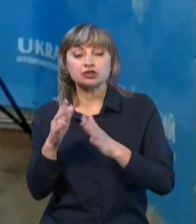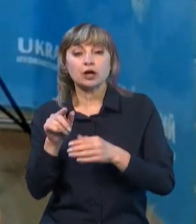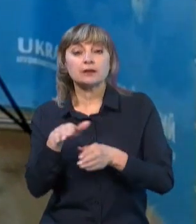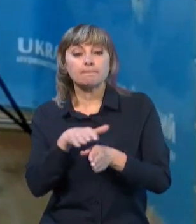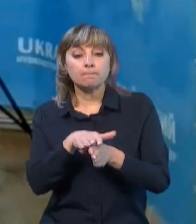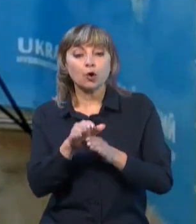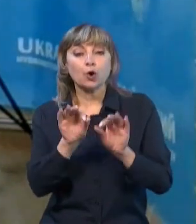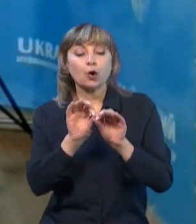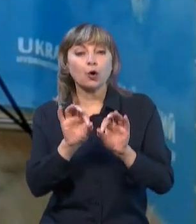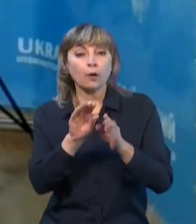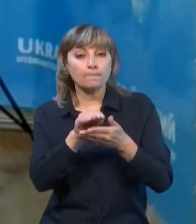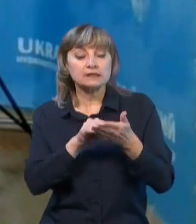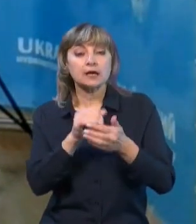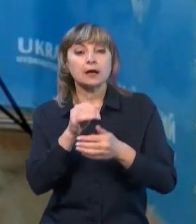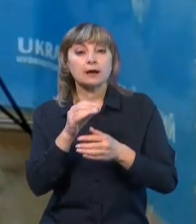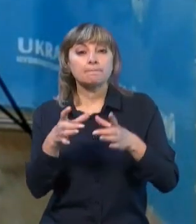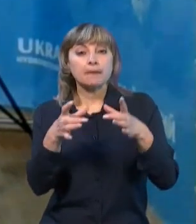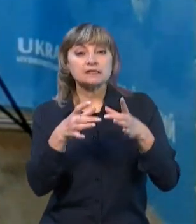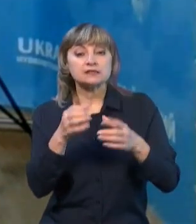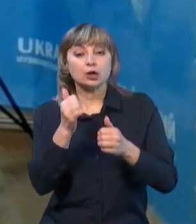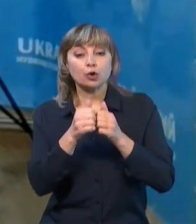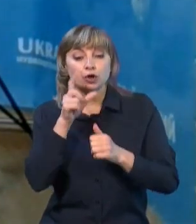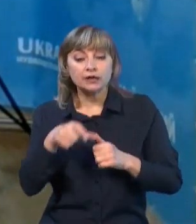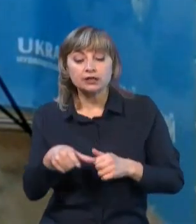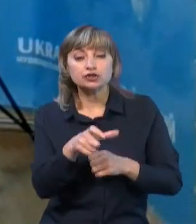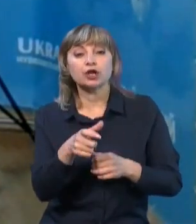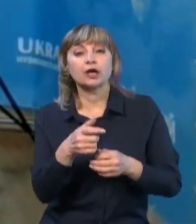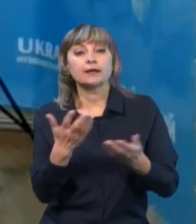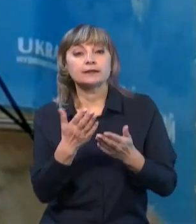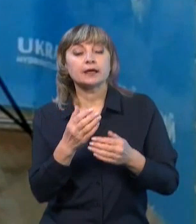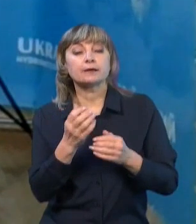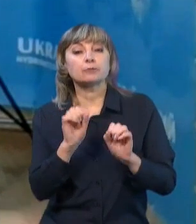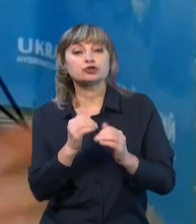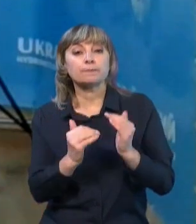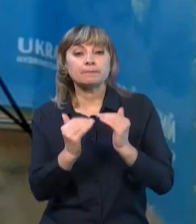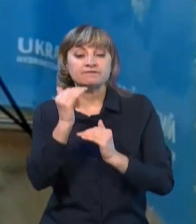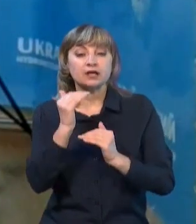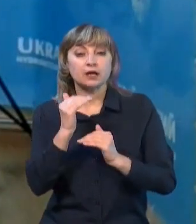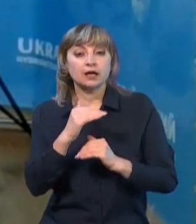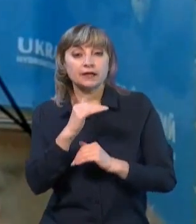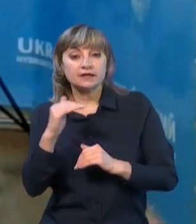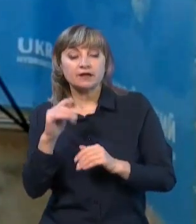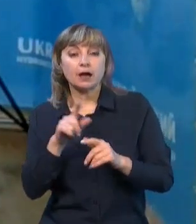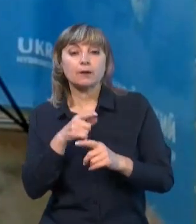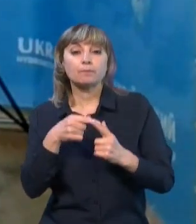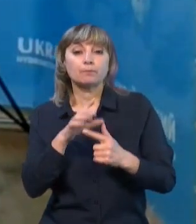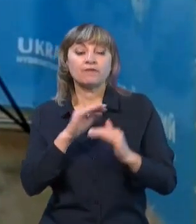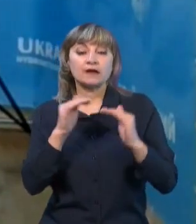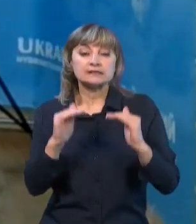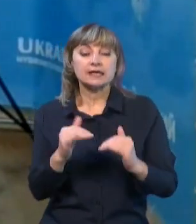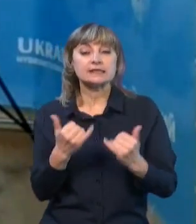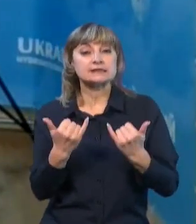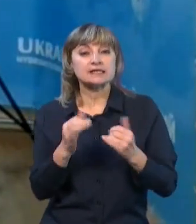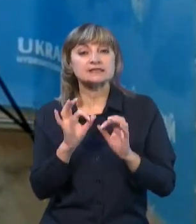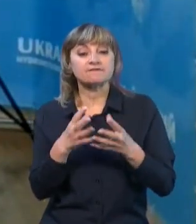басейни кожної річки, і де і наскільки можуть бути підвищення рівнів, або навіть буває зниження, але зараз, звичайно, це